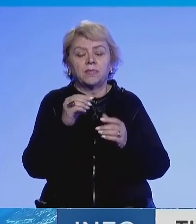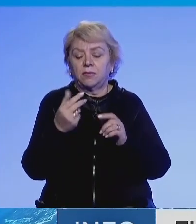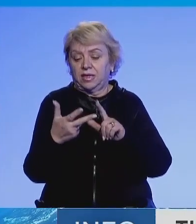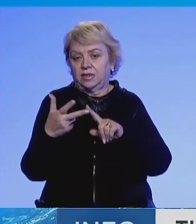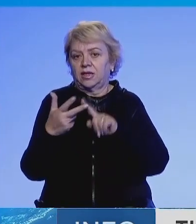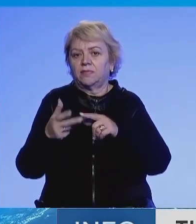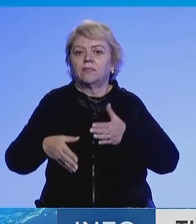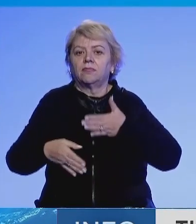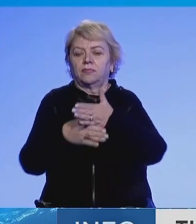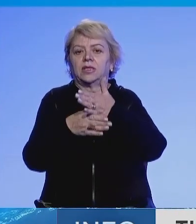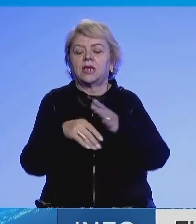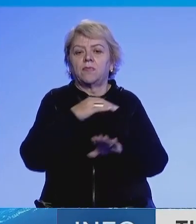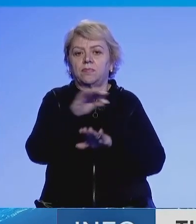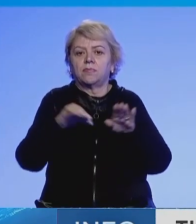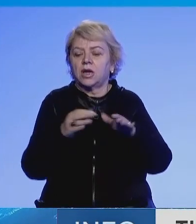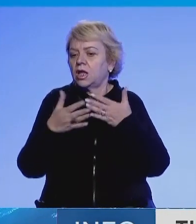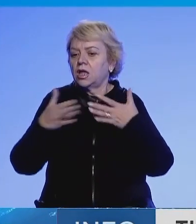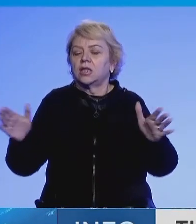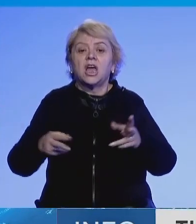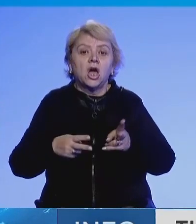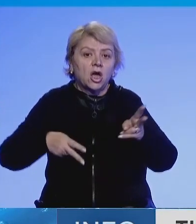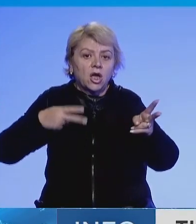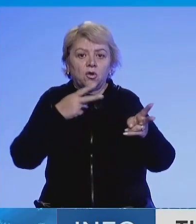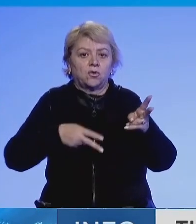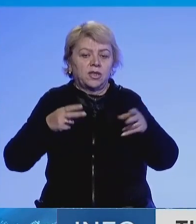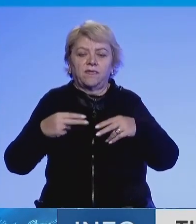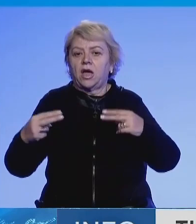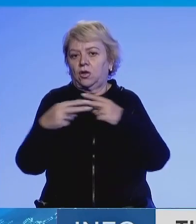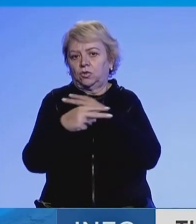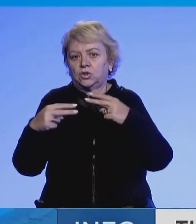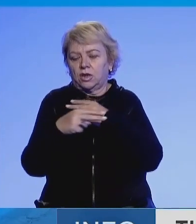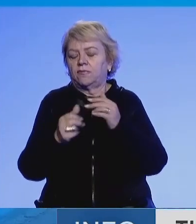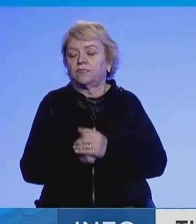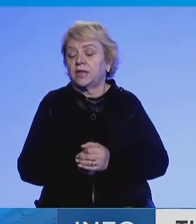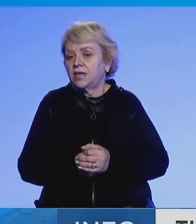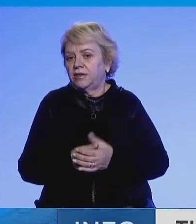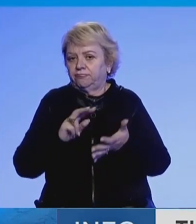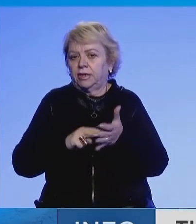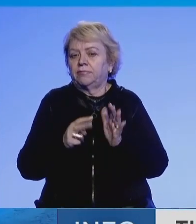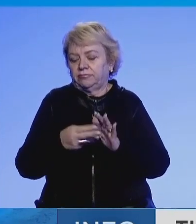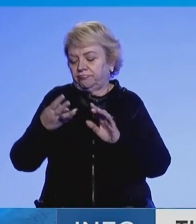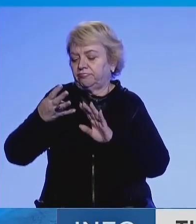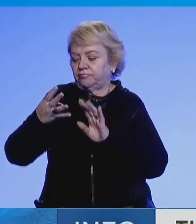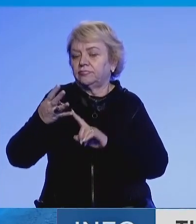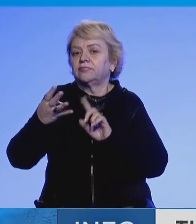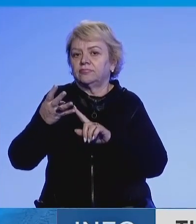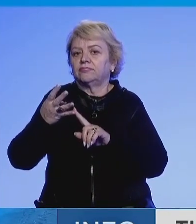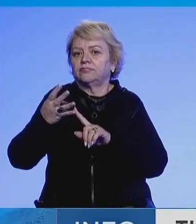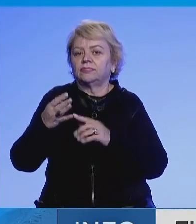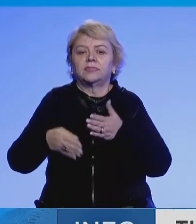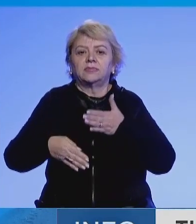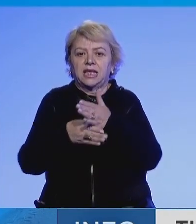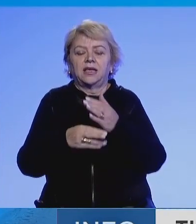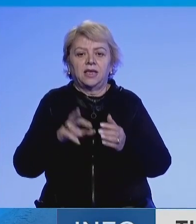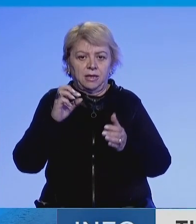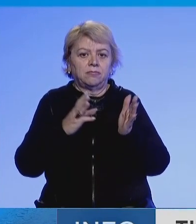hotit është në bështetja për projekte madhore të hekurudhave dhe autostradave, ndërsa si pik të katërt rënditin bështetjene MCC